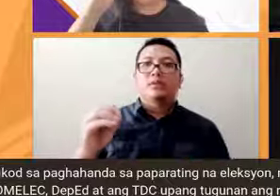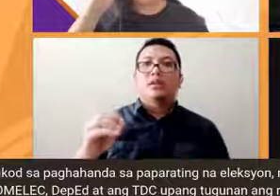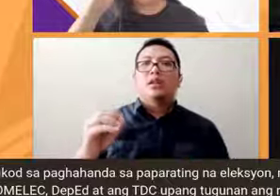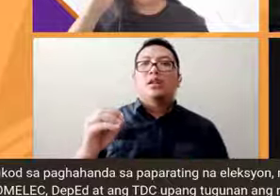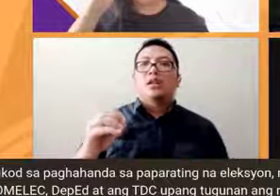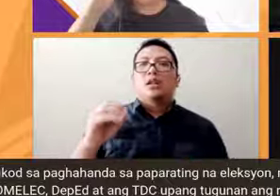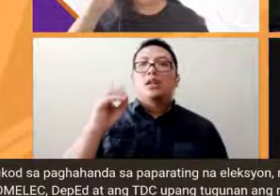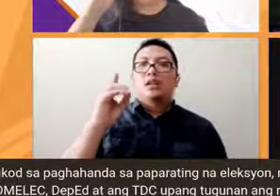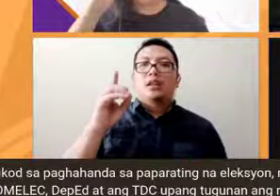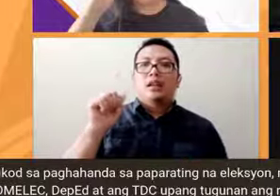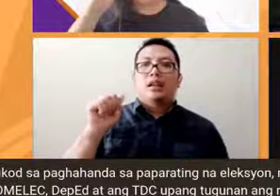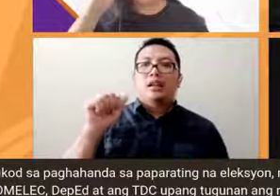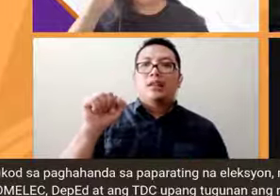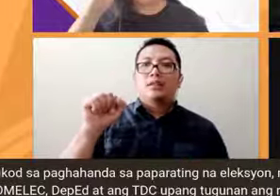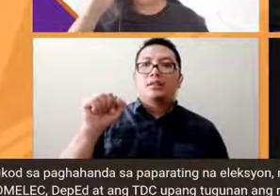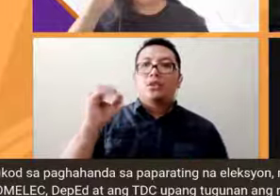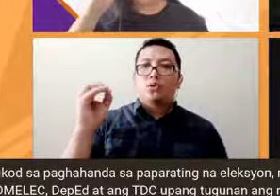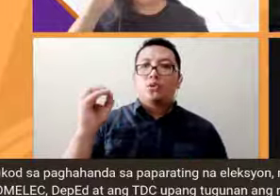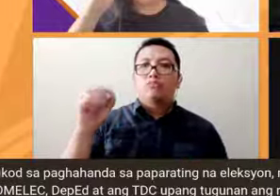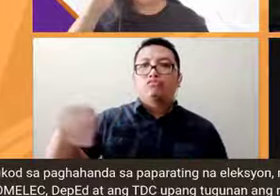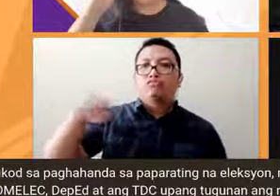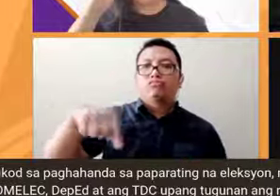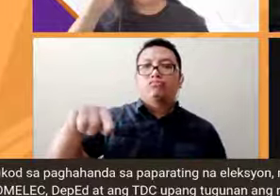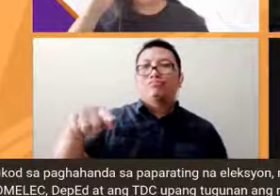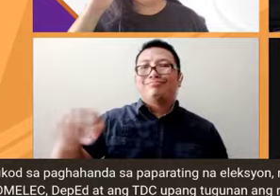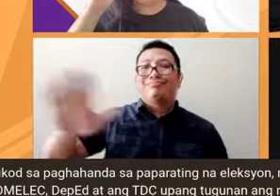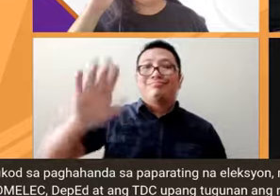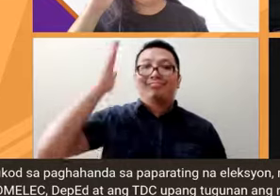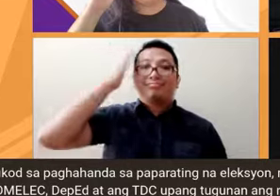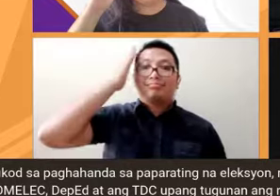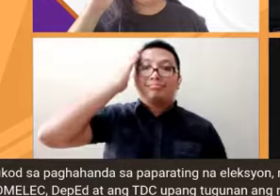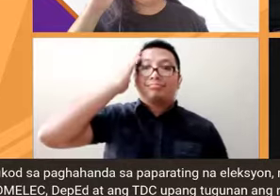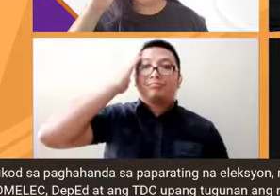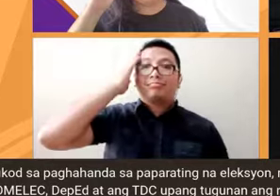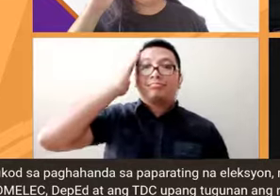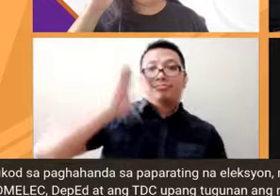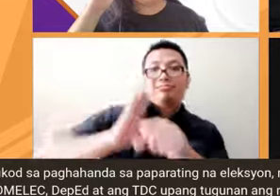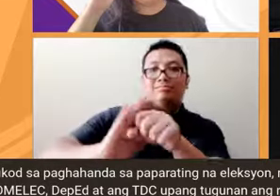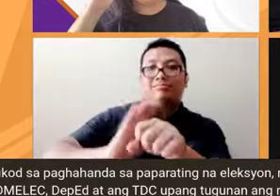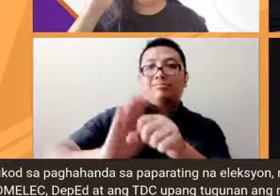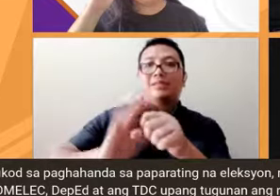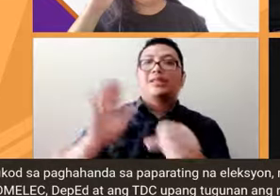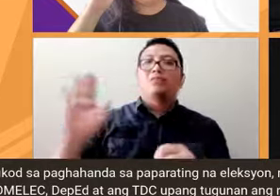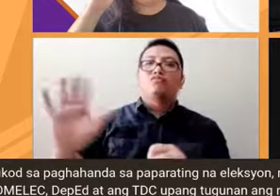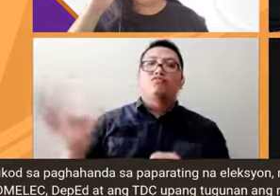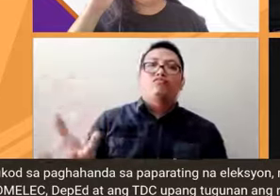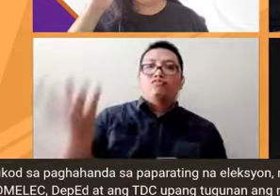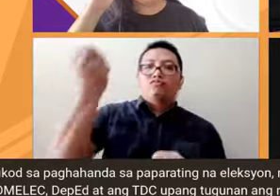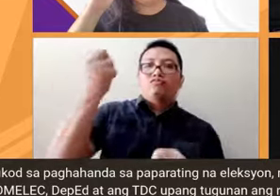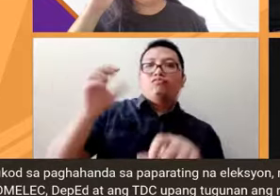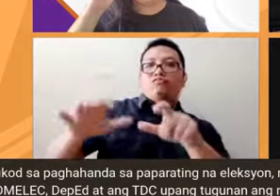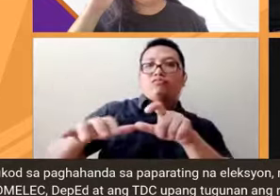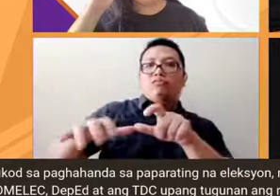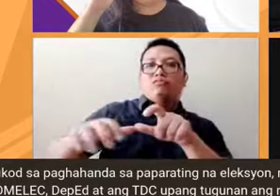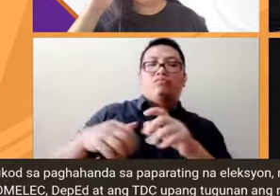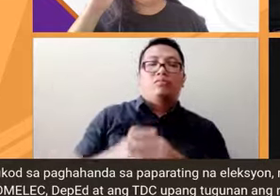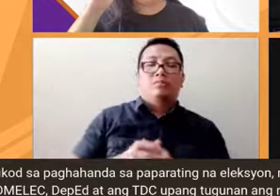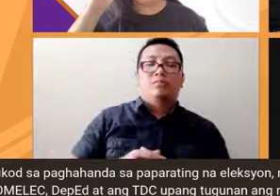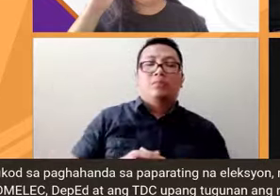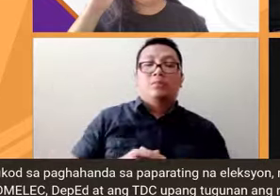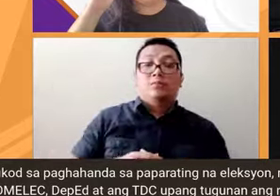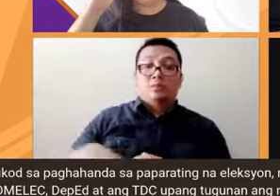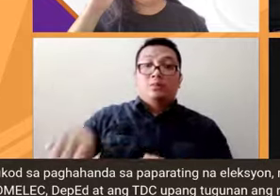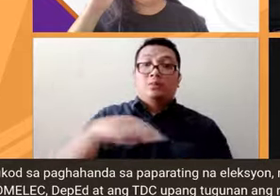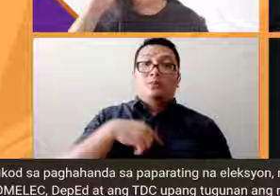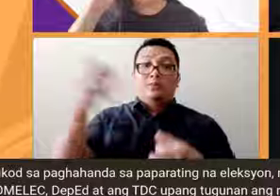na pinatawag at sila kasi sila yung nakakaalam ng disability nila so we usually kumukuha